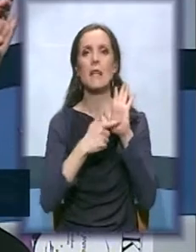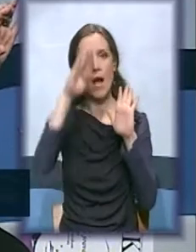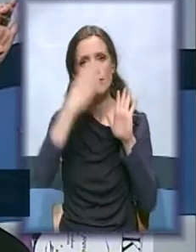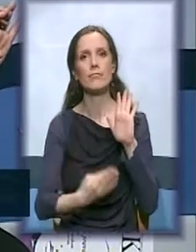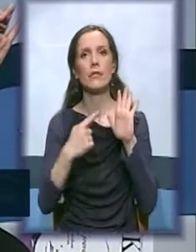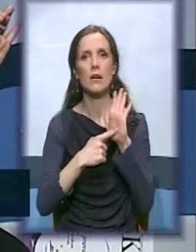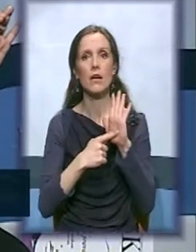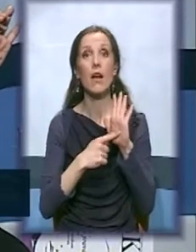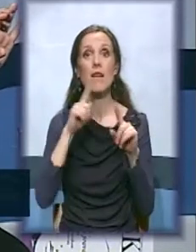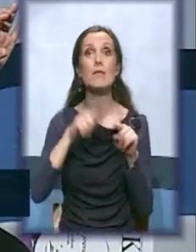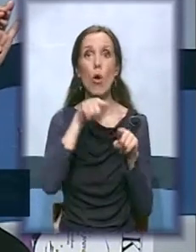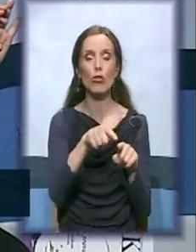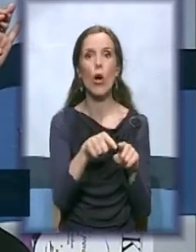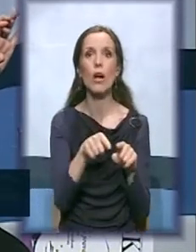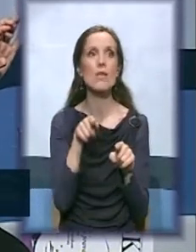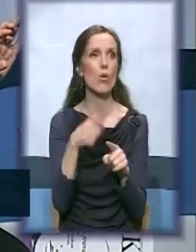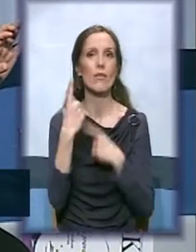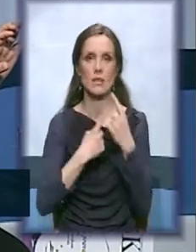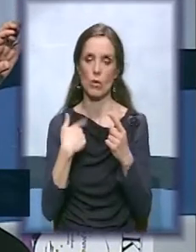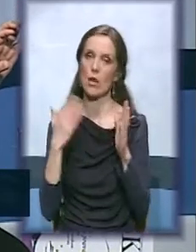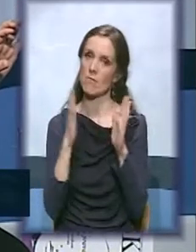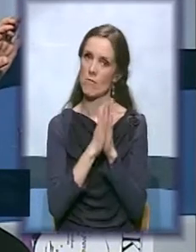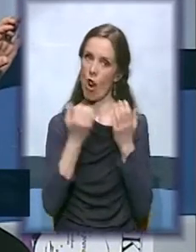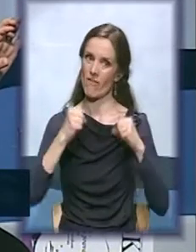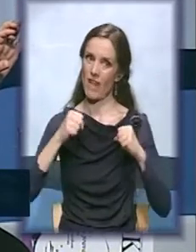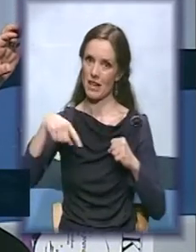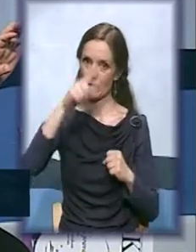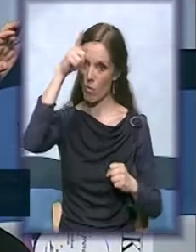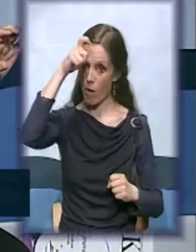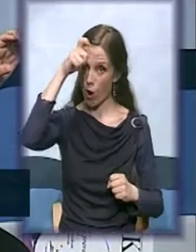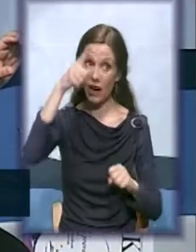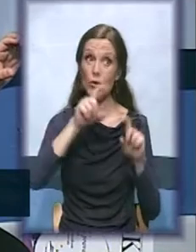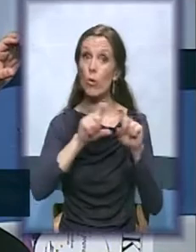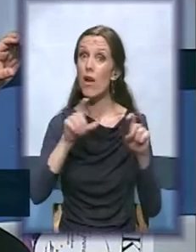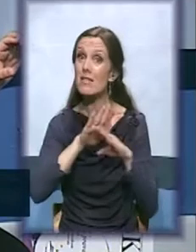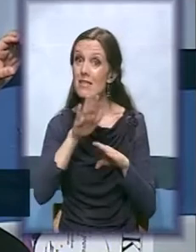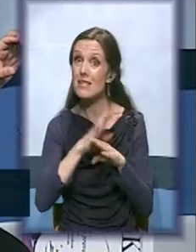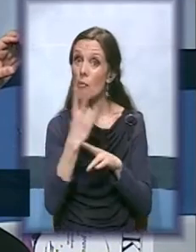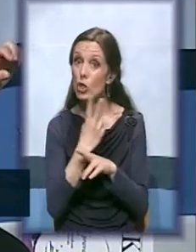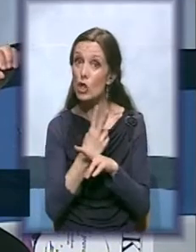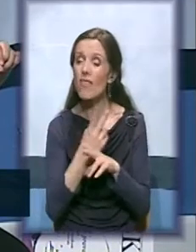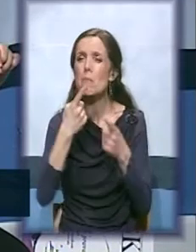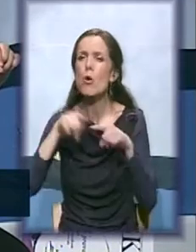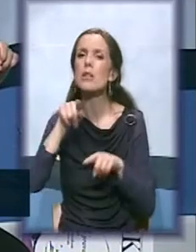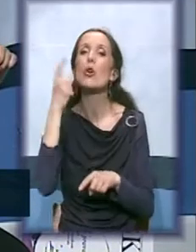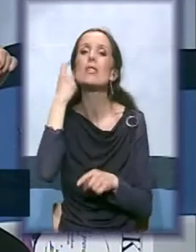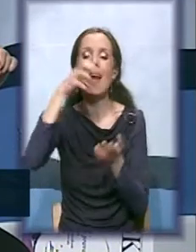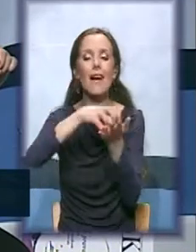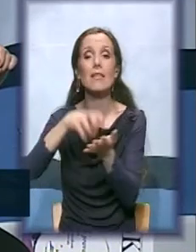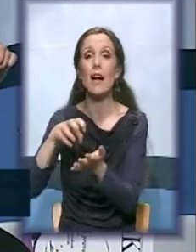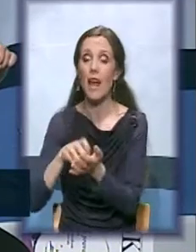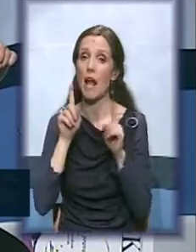upravo se dešavaju ovakve situacije. Molim vlasti u Beogradu, institucije sistema, pogotovo sekretarijate, da obrate